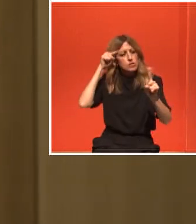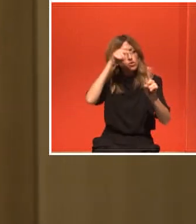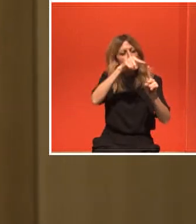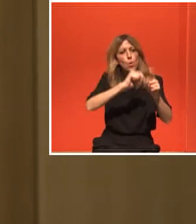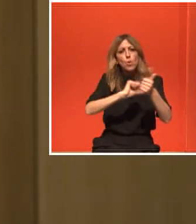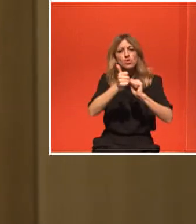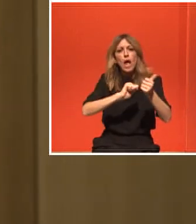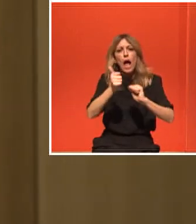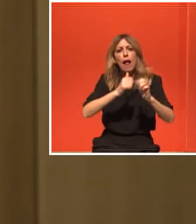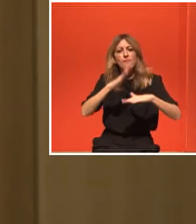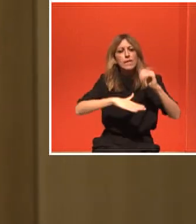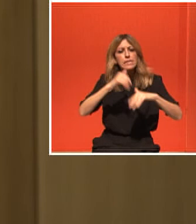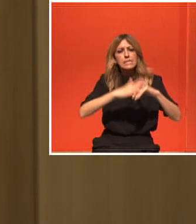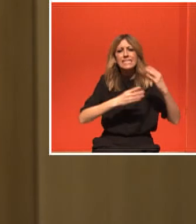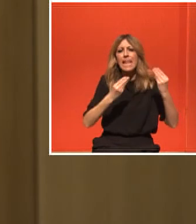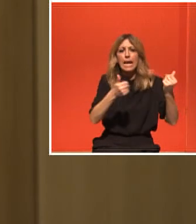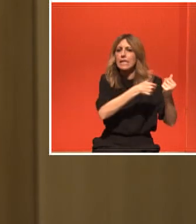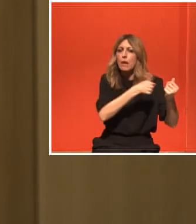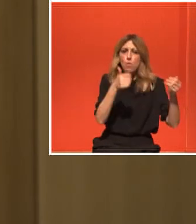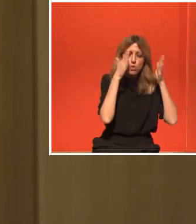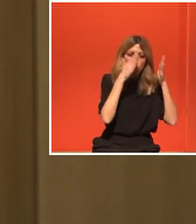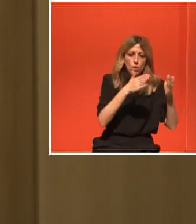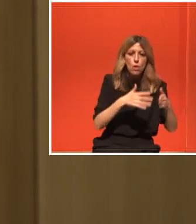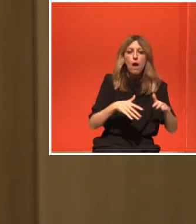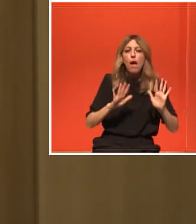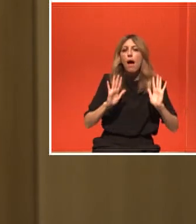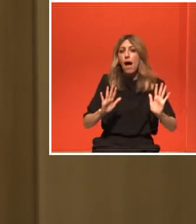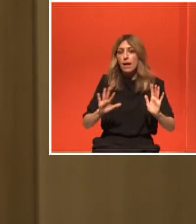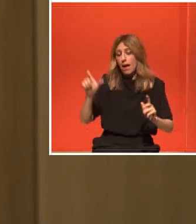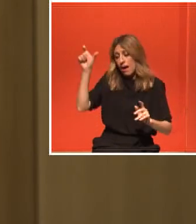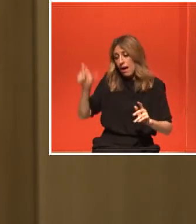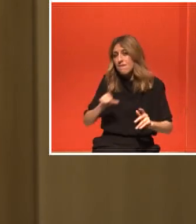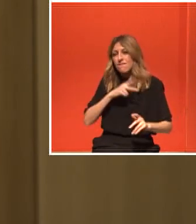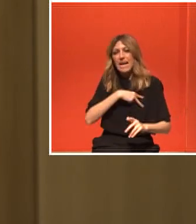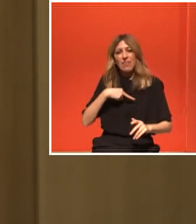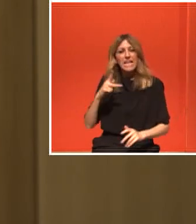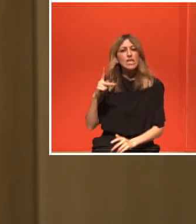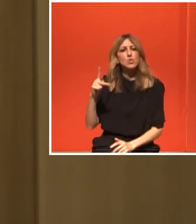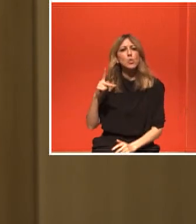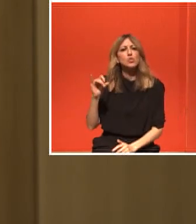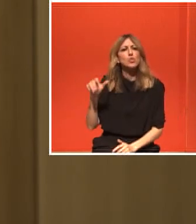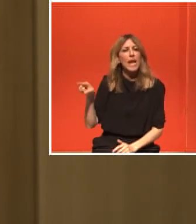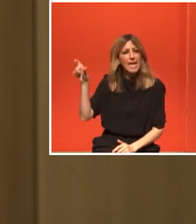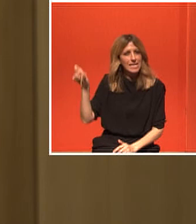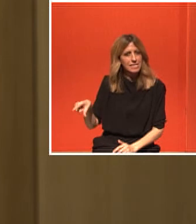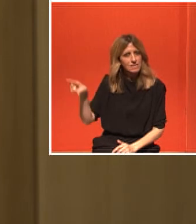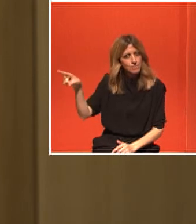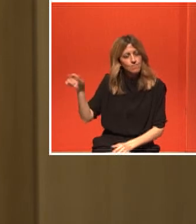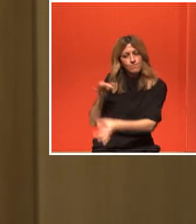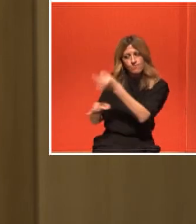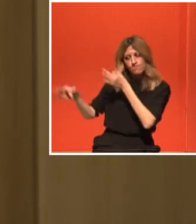ο ενθουσιασμός του καθηγητή του κύριο Κουτσουγέρη και η επιστημονική κατάρτιση που μας παρέσυρε έτσι ώστε να ανοίξουμε